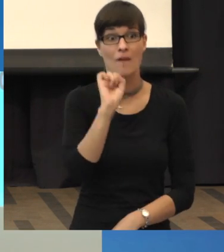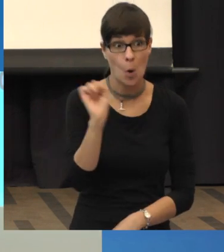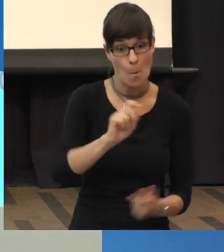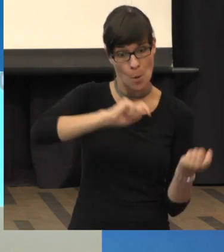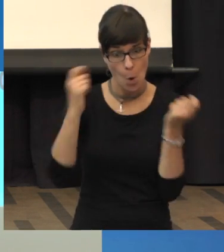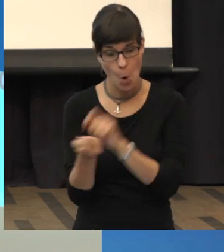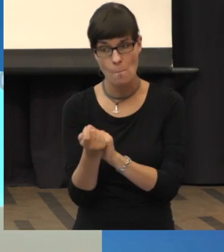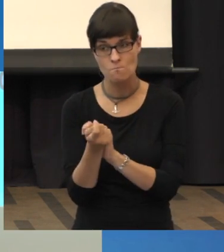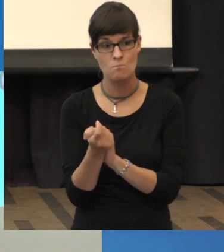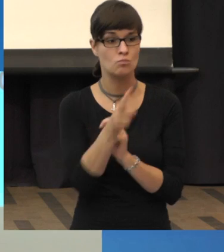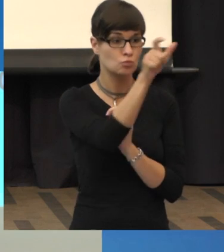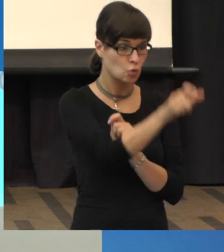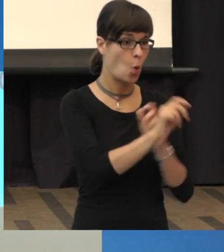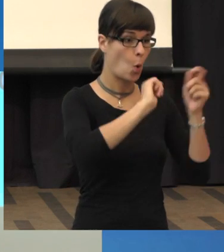wir nicht.